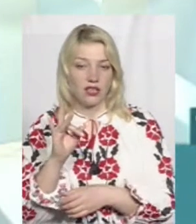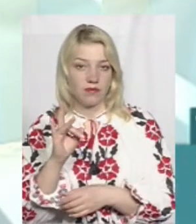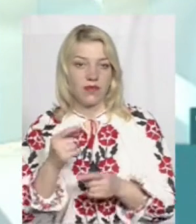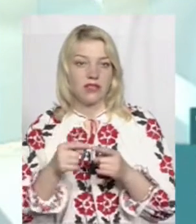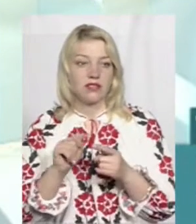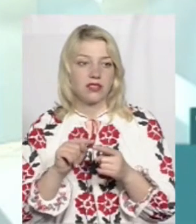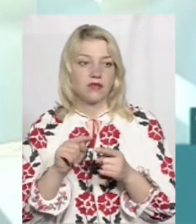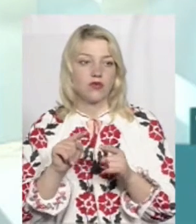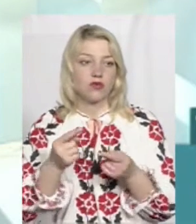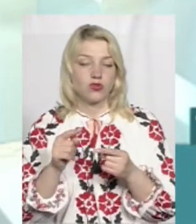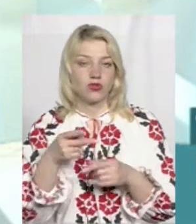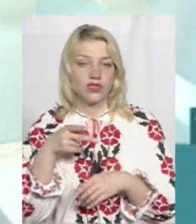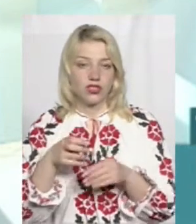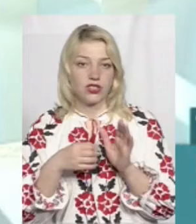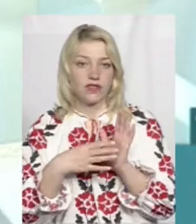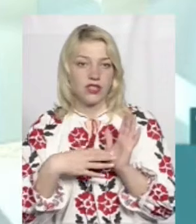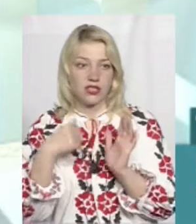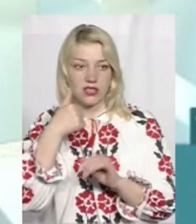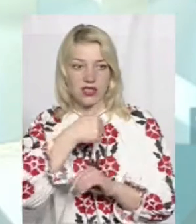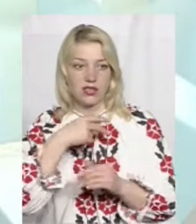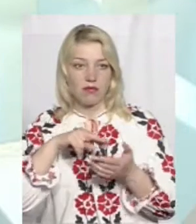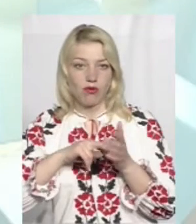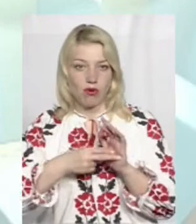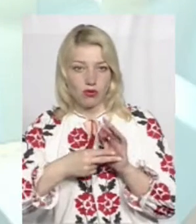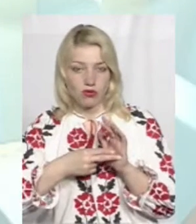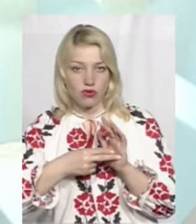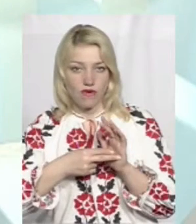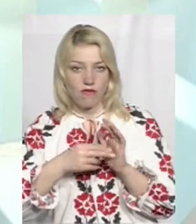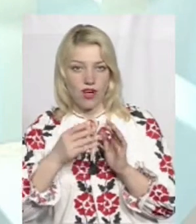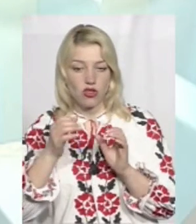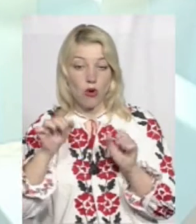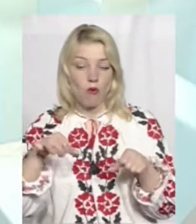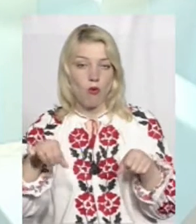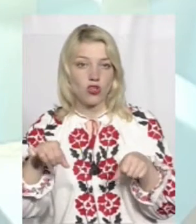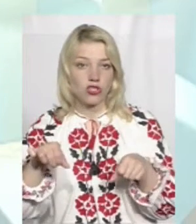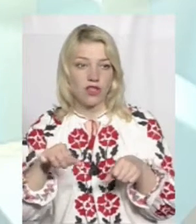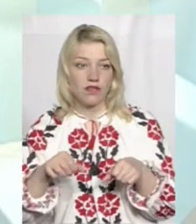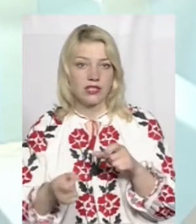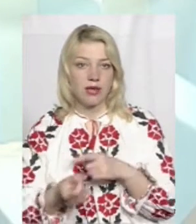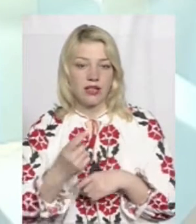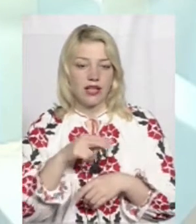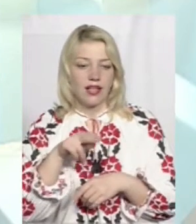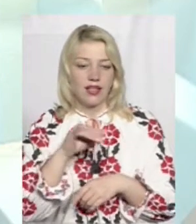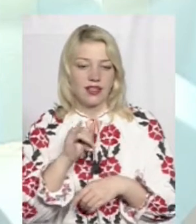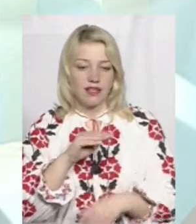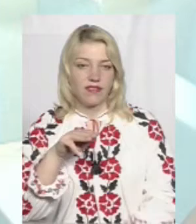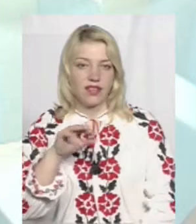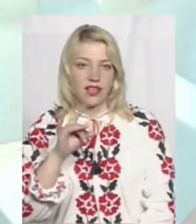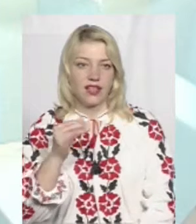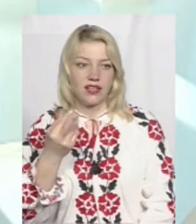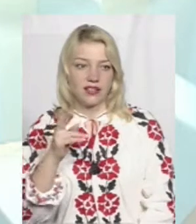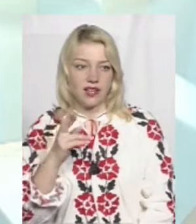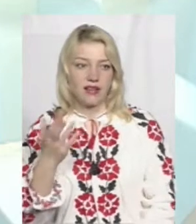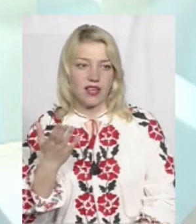тому що, в принципі, рік прогнозовано можливий спалах дифтерії, який там з